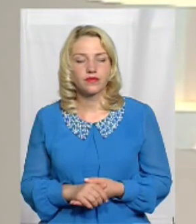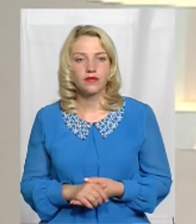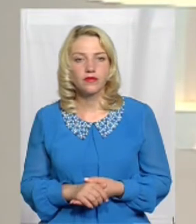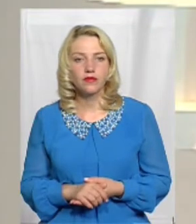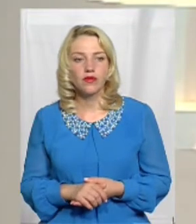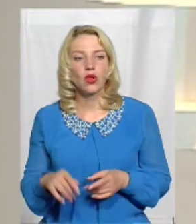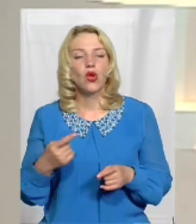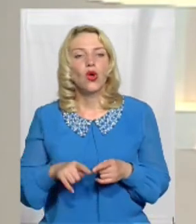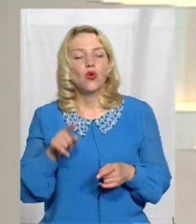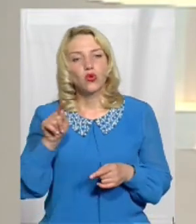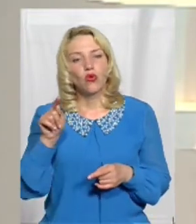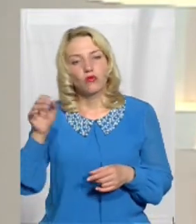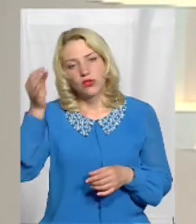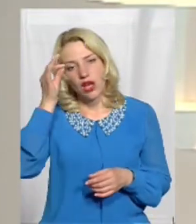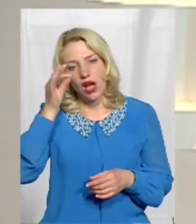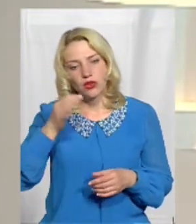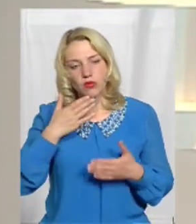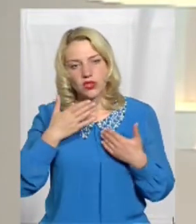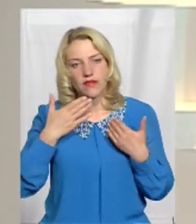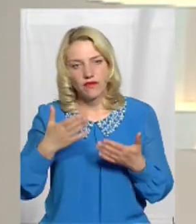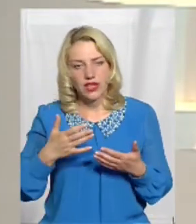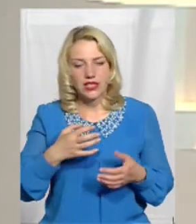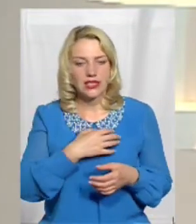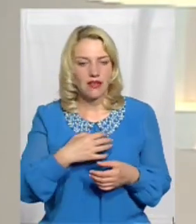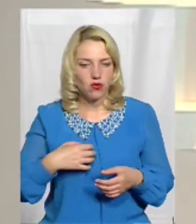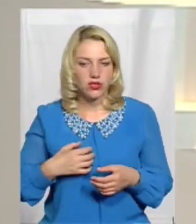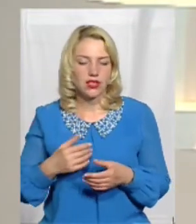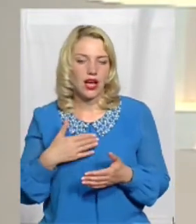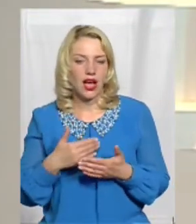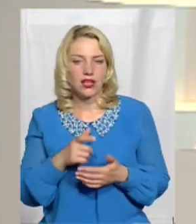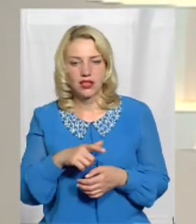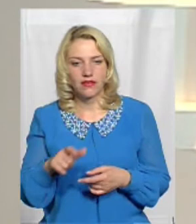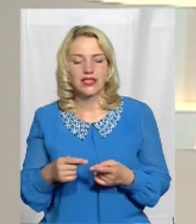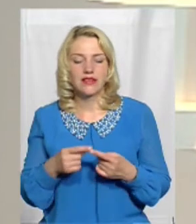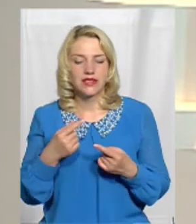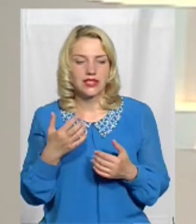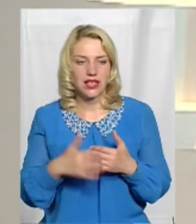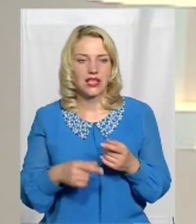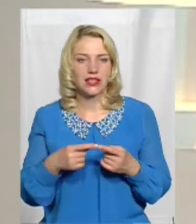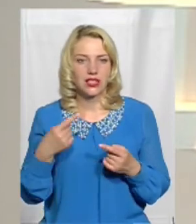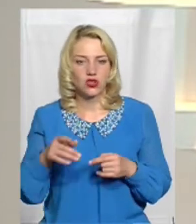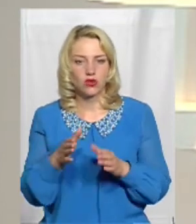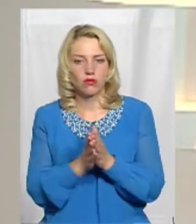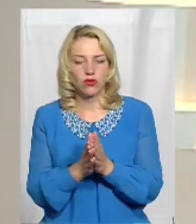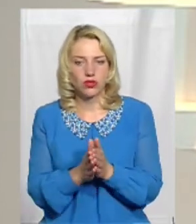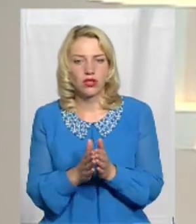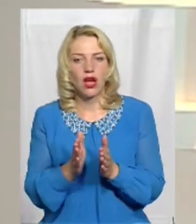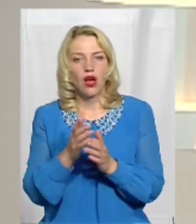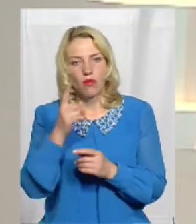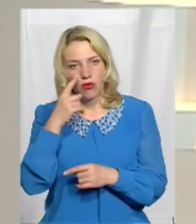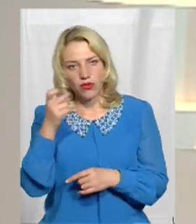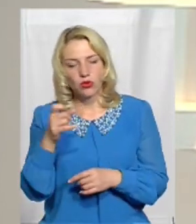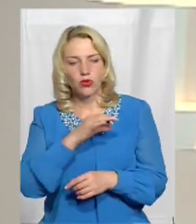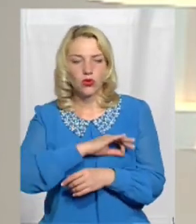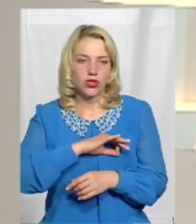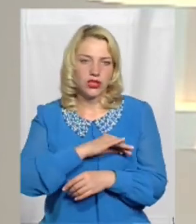тому згаданому зверненні славутських активістів Серед іншого просять повідомити юридично